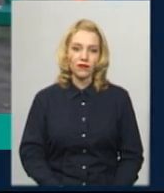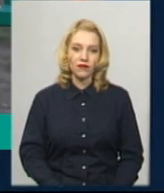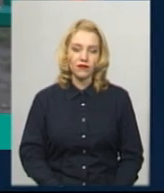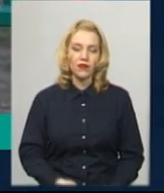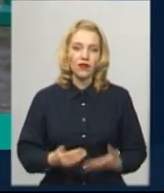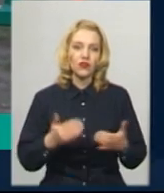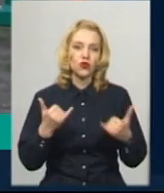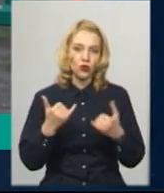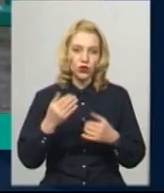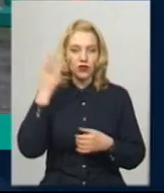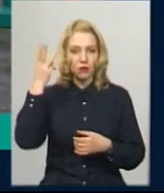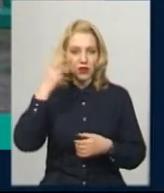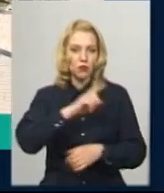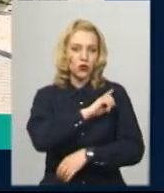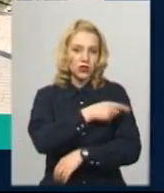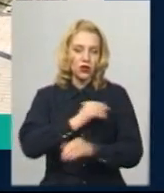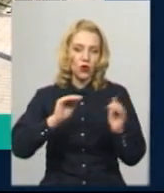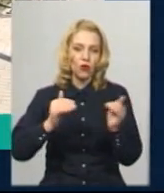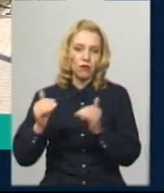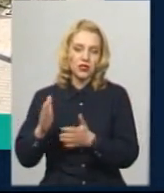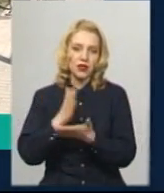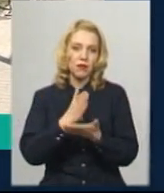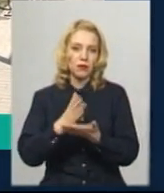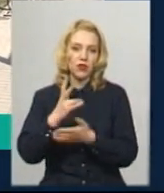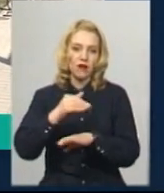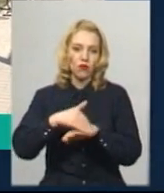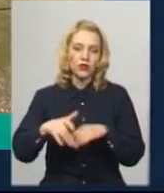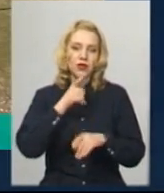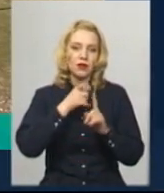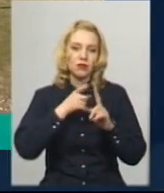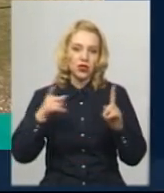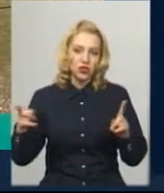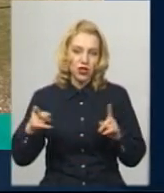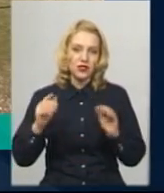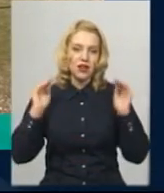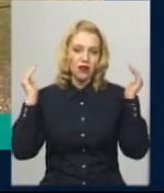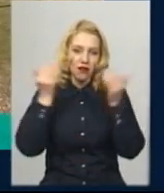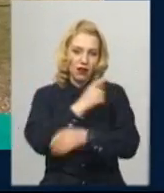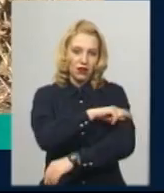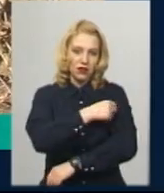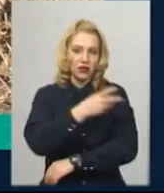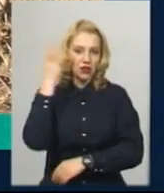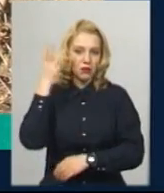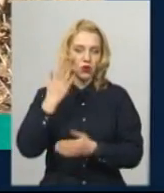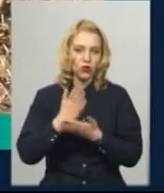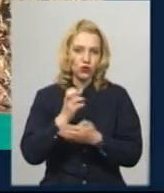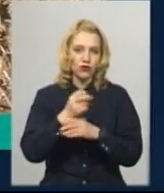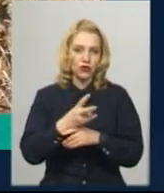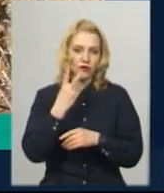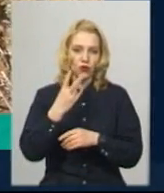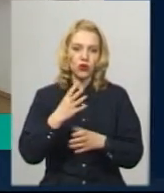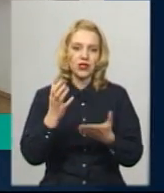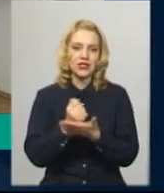Відсьогодні у Хмельницькому посилили обмеження перебування на вулиці під час карантину. На Хмельниччині хочуть виселити двох заробітчан села в